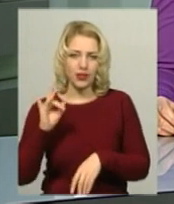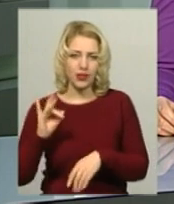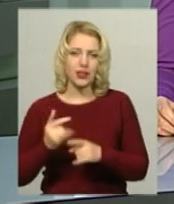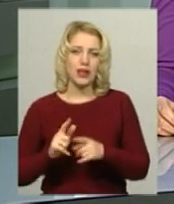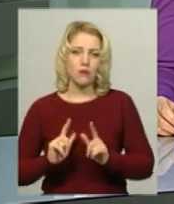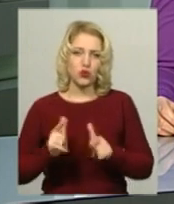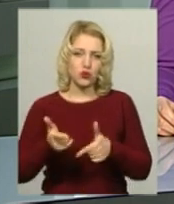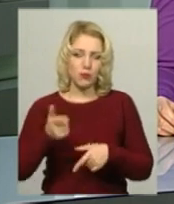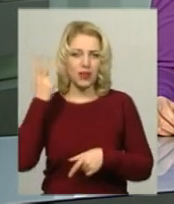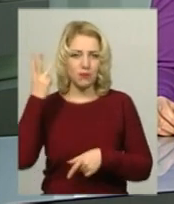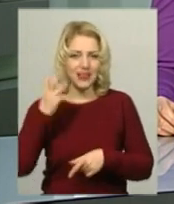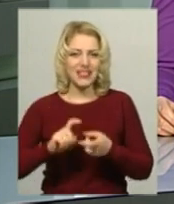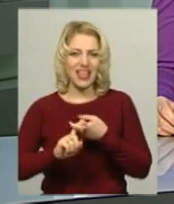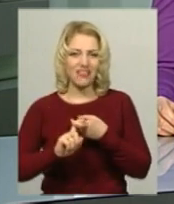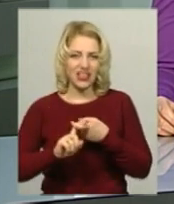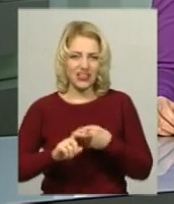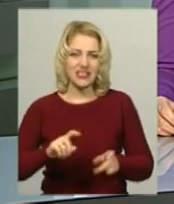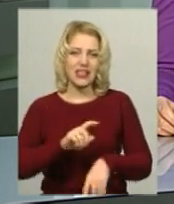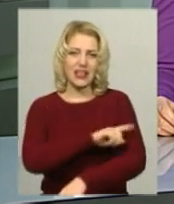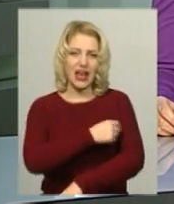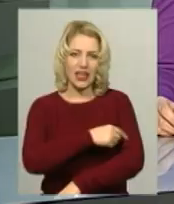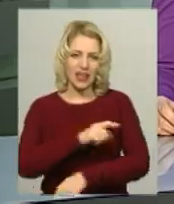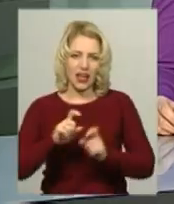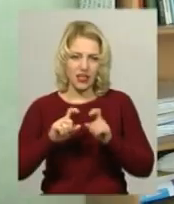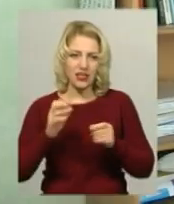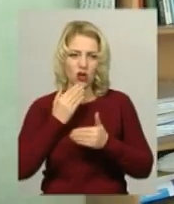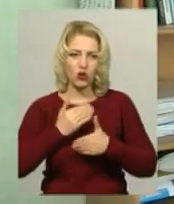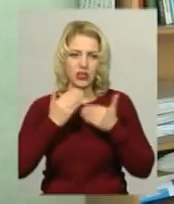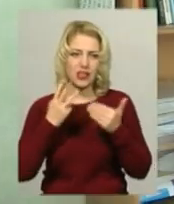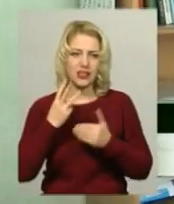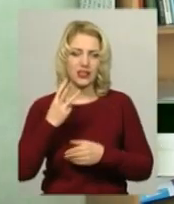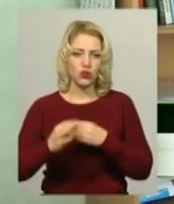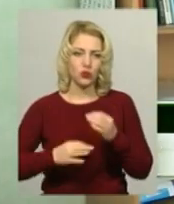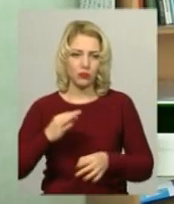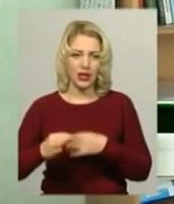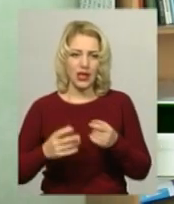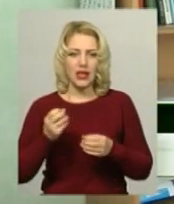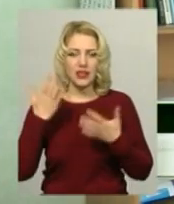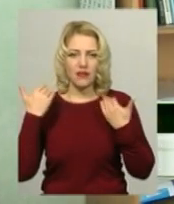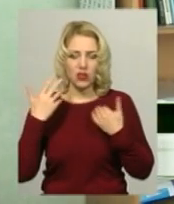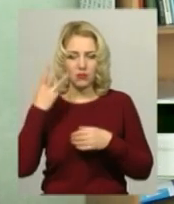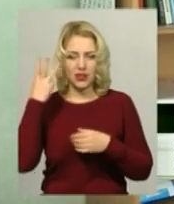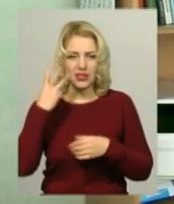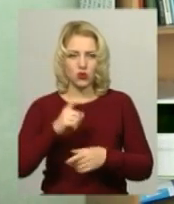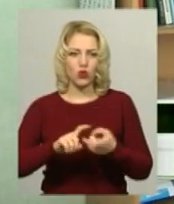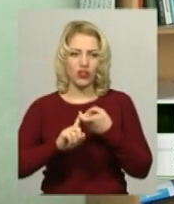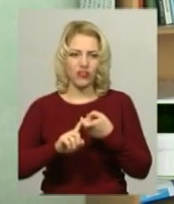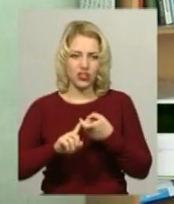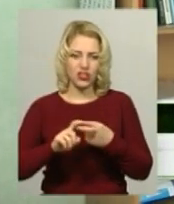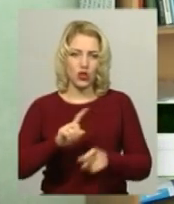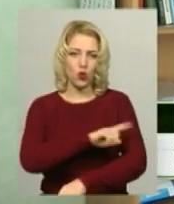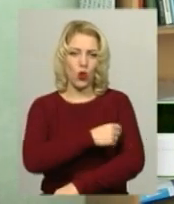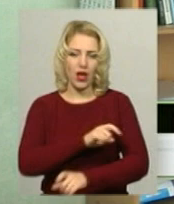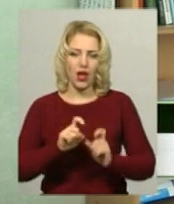Хмельницької міської інфекційної лікарні за останні три доби. На вихідні в Хмельницьку міську інфекційну лікарню поступило